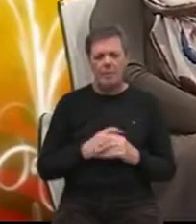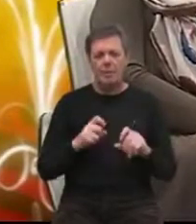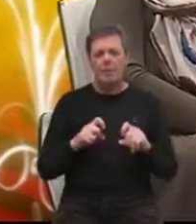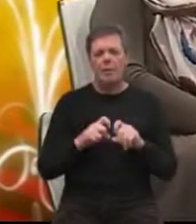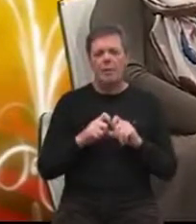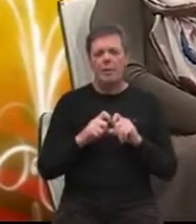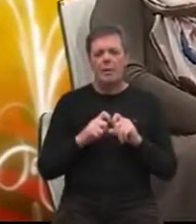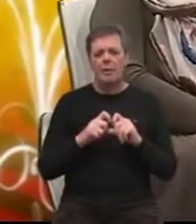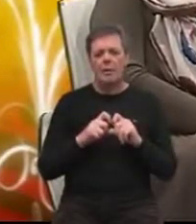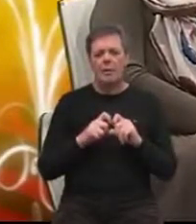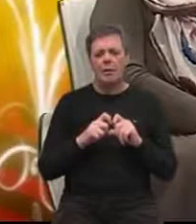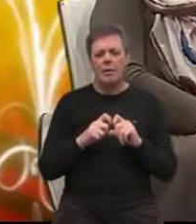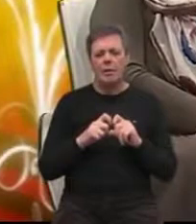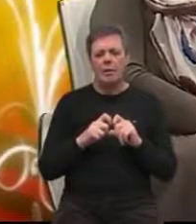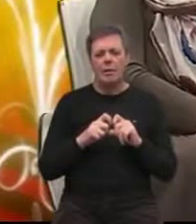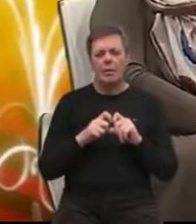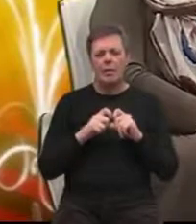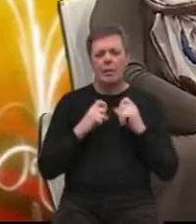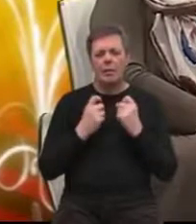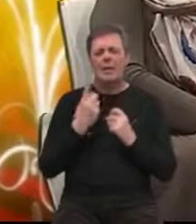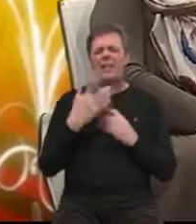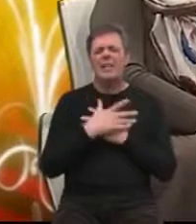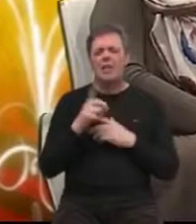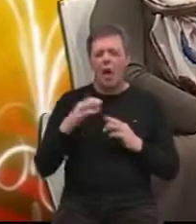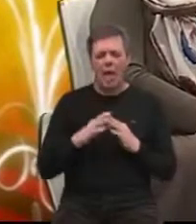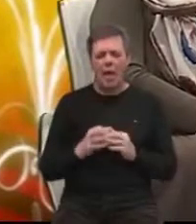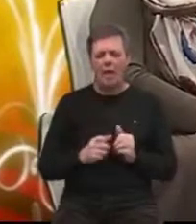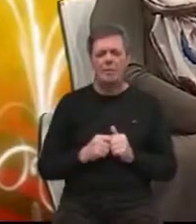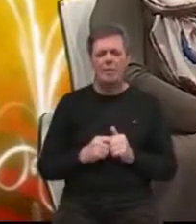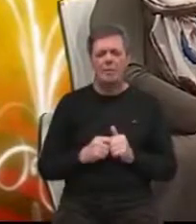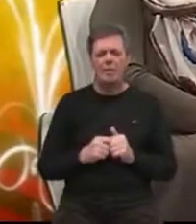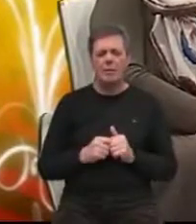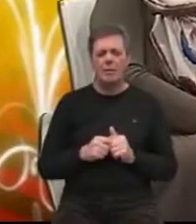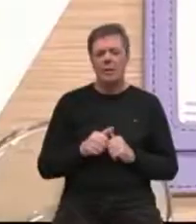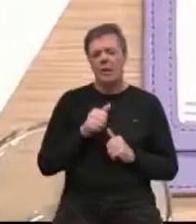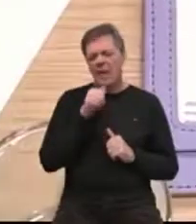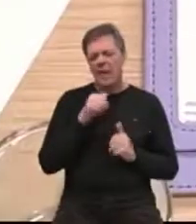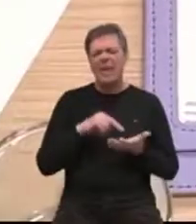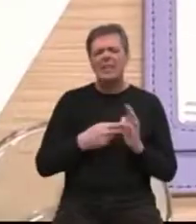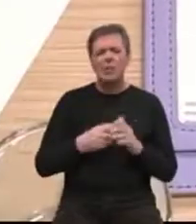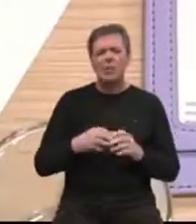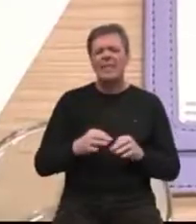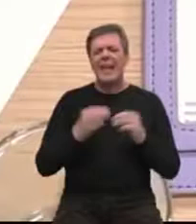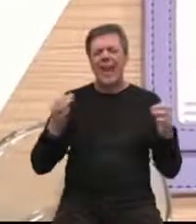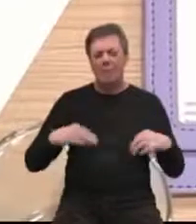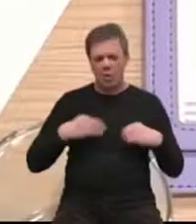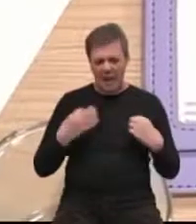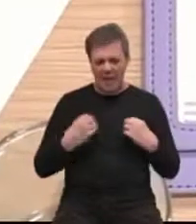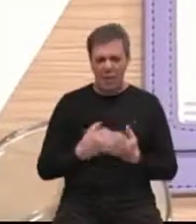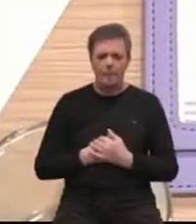Domenik Malo mi moželi... Dom Izola, dom Koper i nacionalni institut za javno zdravstvo.